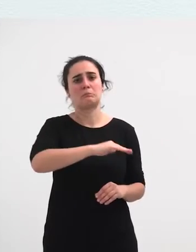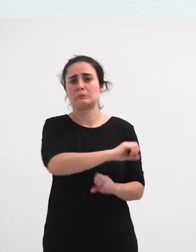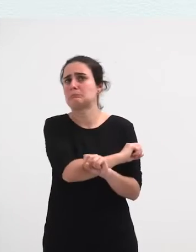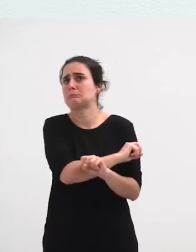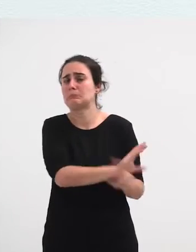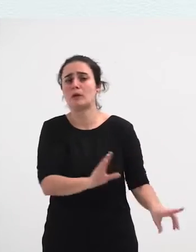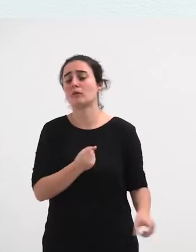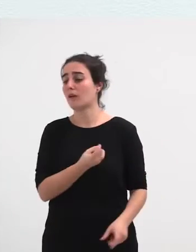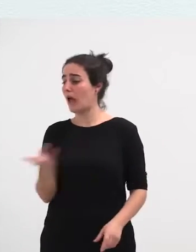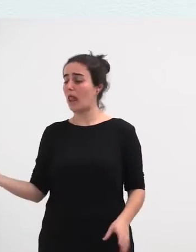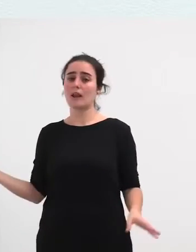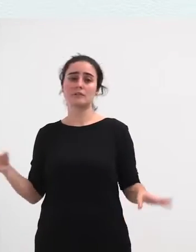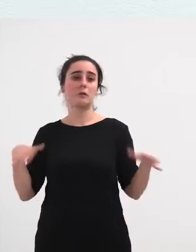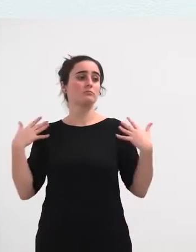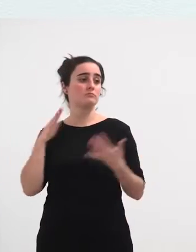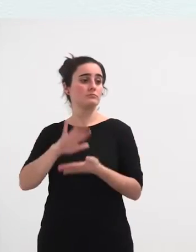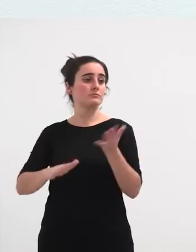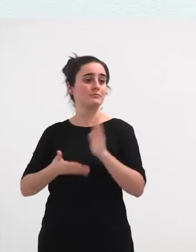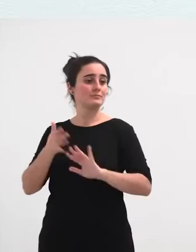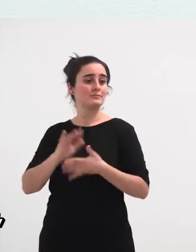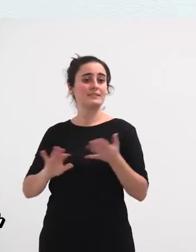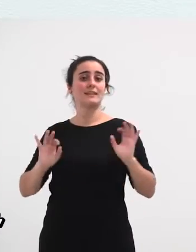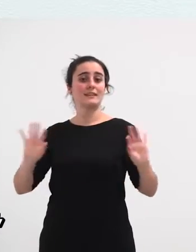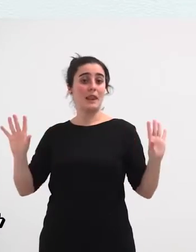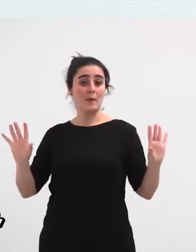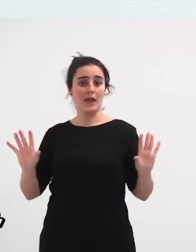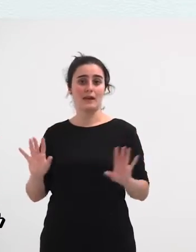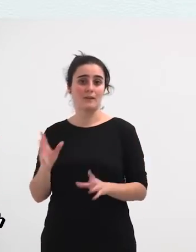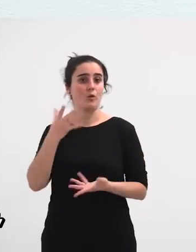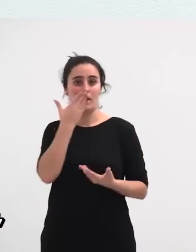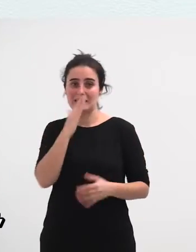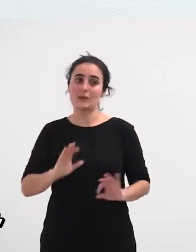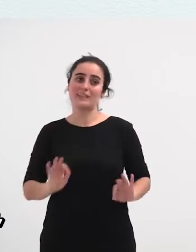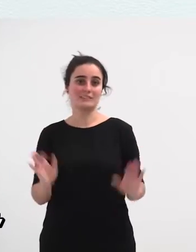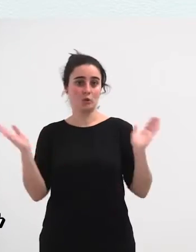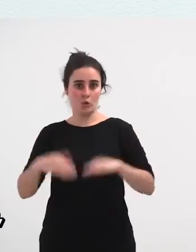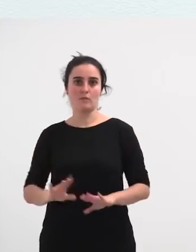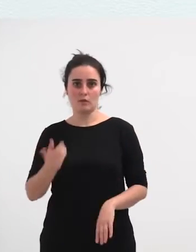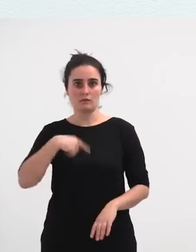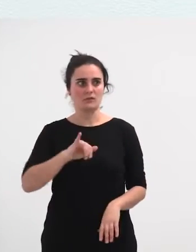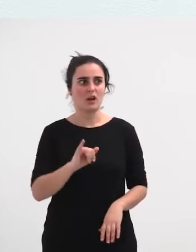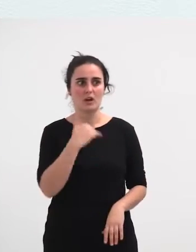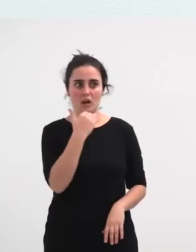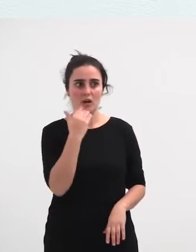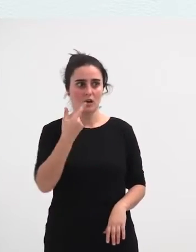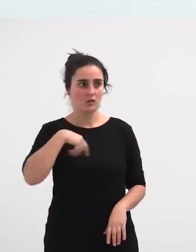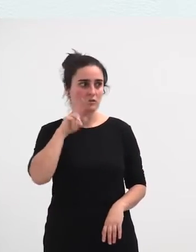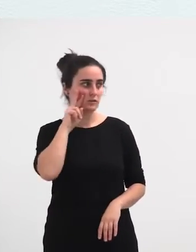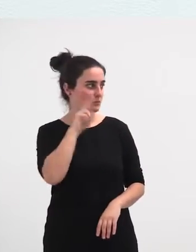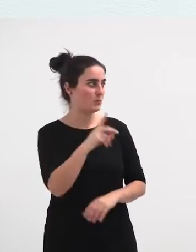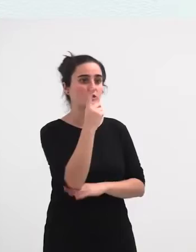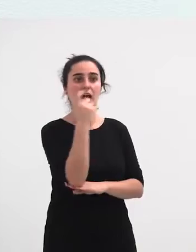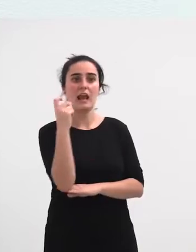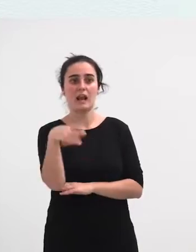guztiak libre gaudela horrelako jarrerak izateaz, eta guk orain daukagu gauza bat oso txarra da alardeak ikusten ditugula mundu leku